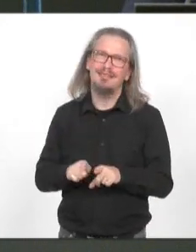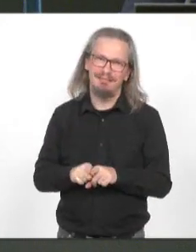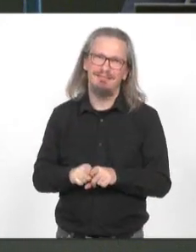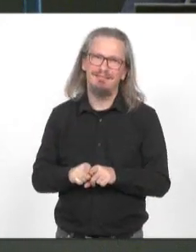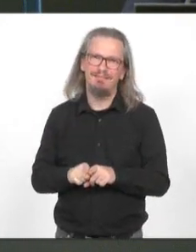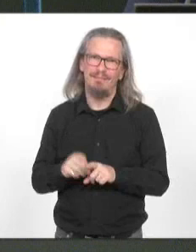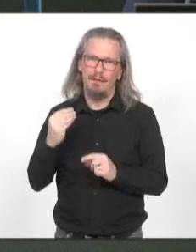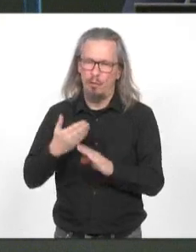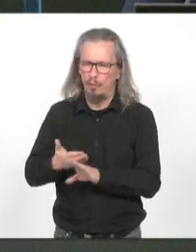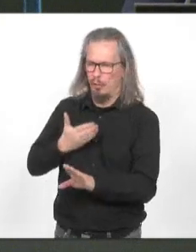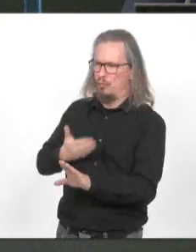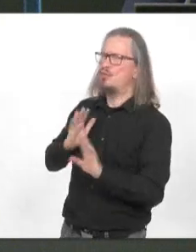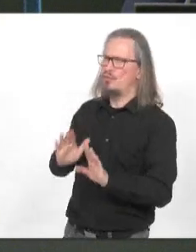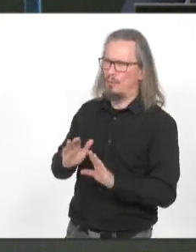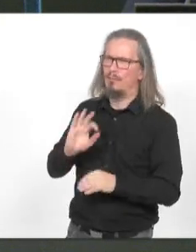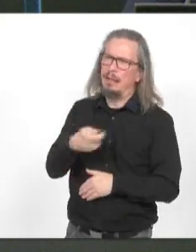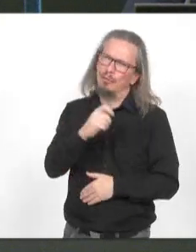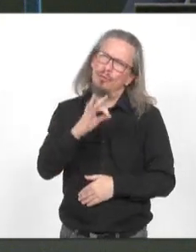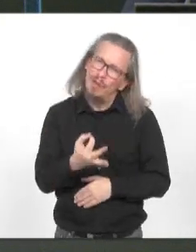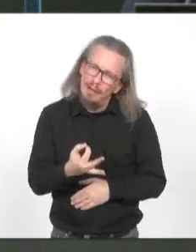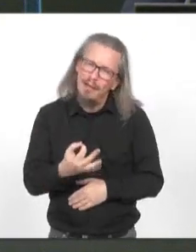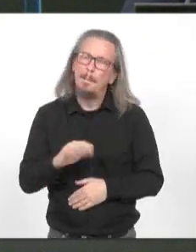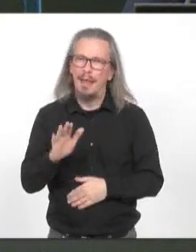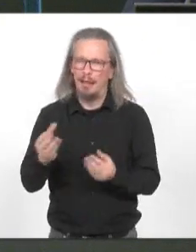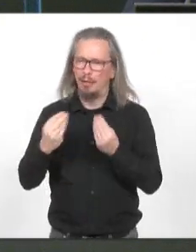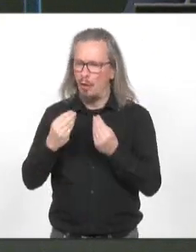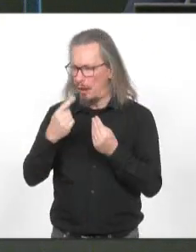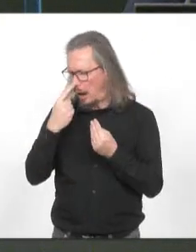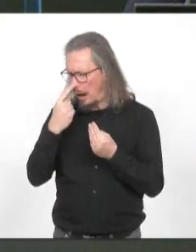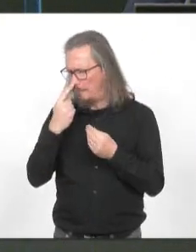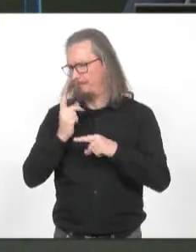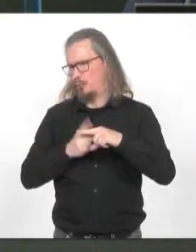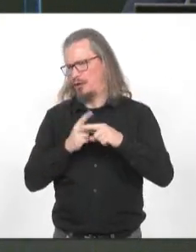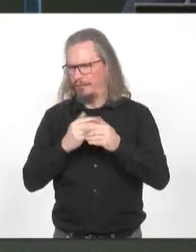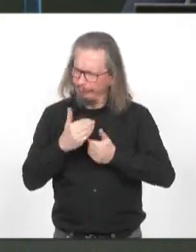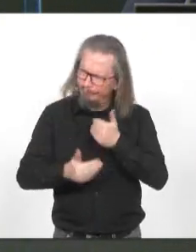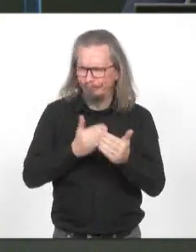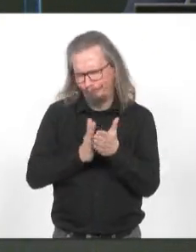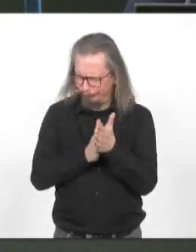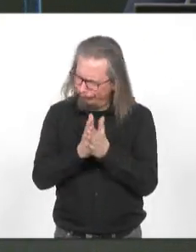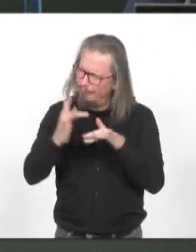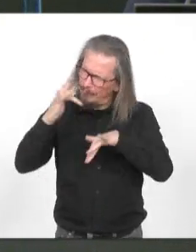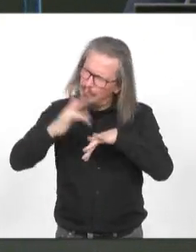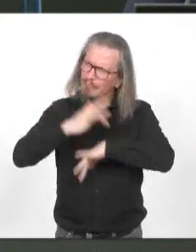le recul nécessaire, mais qui nous encourage encore un peu plus à nous lancer dans cette expérimentation.